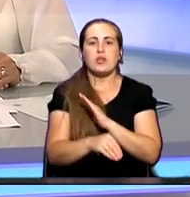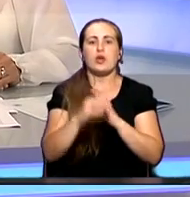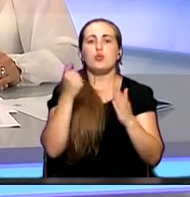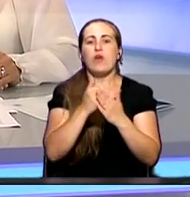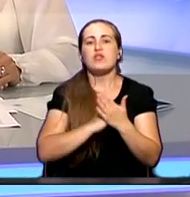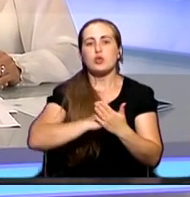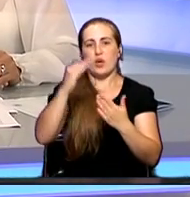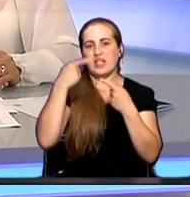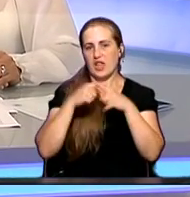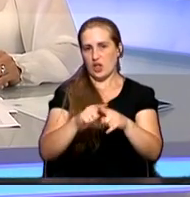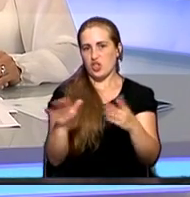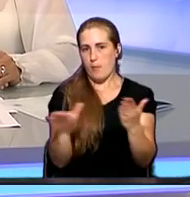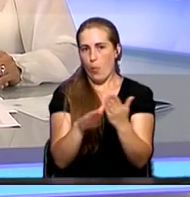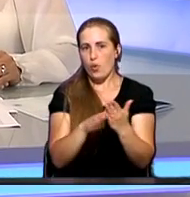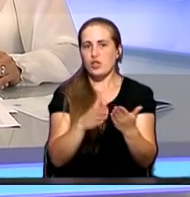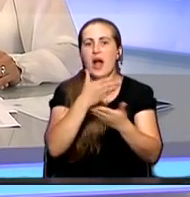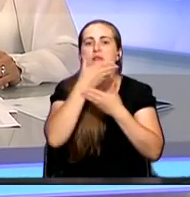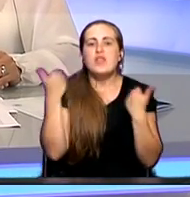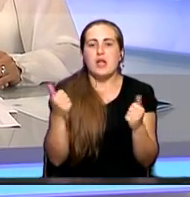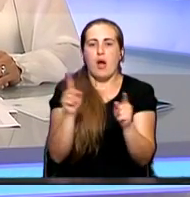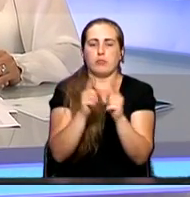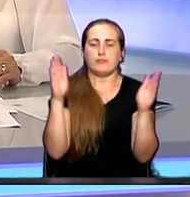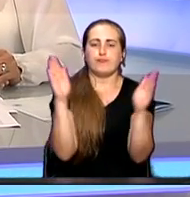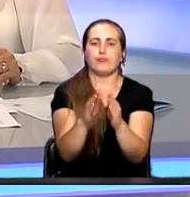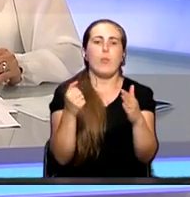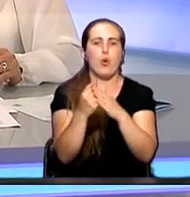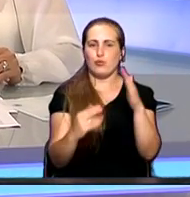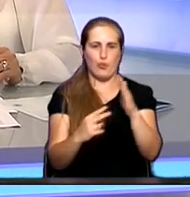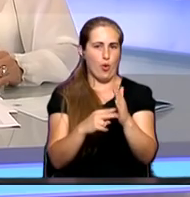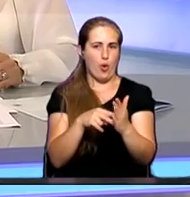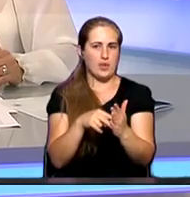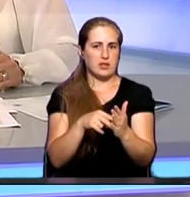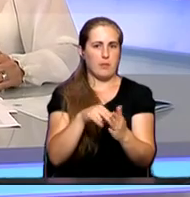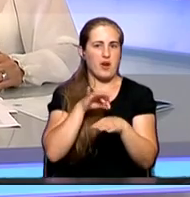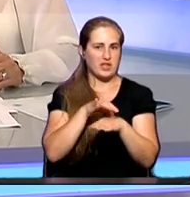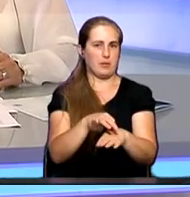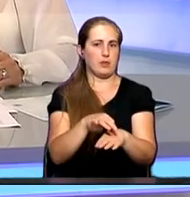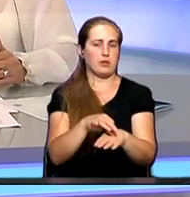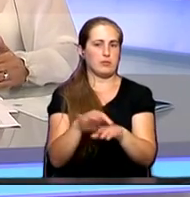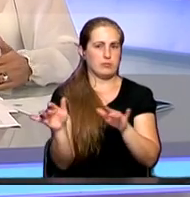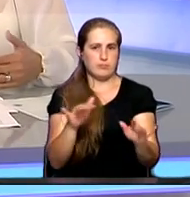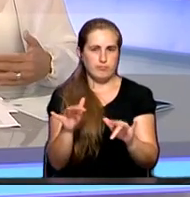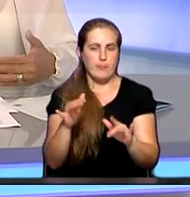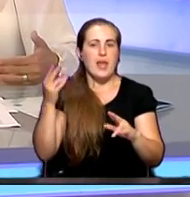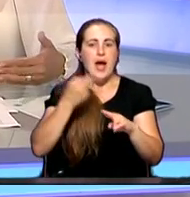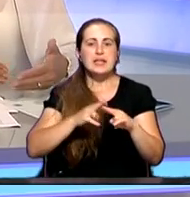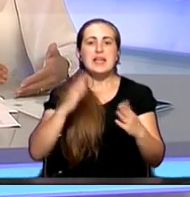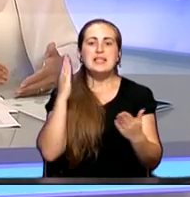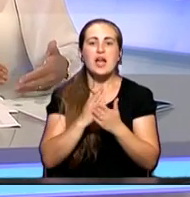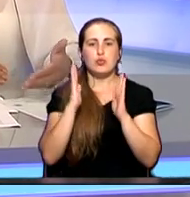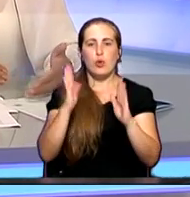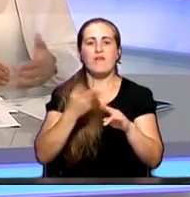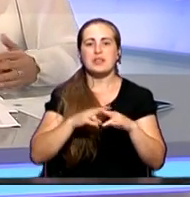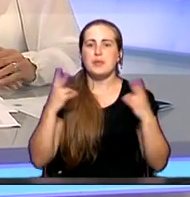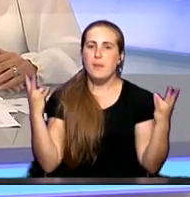высокотехнологичной помощи, нет ограничения по стоимости проводимых манипуляций. То есть это есть только в этом